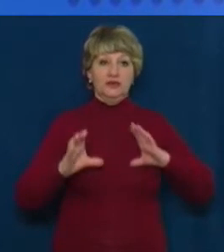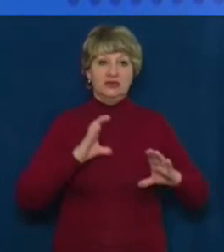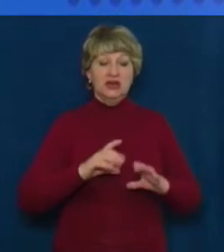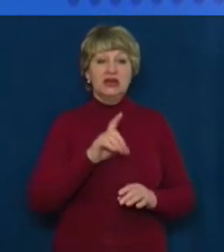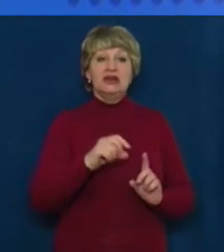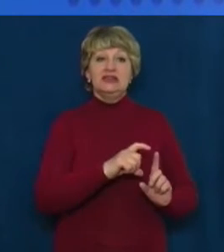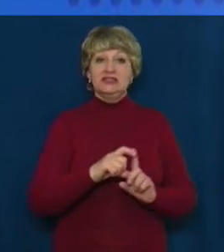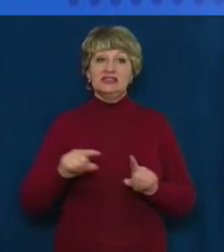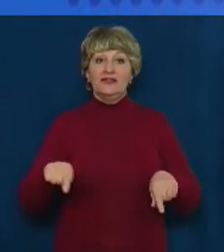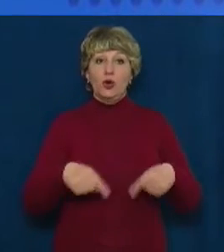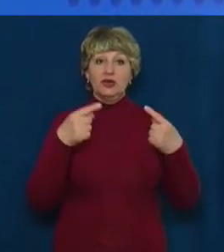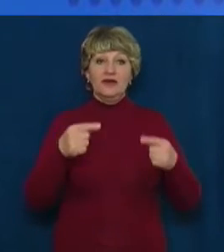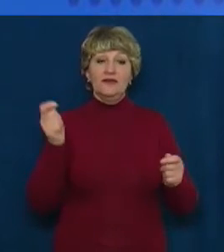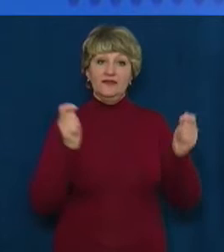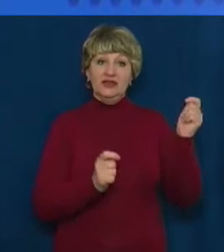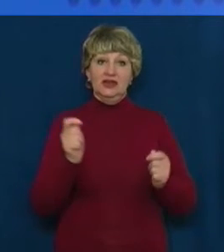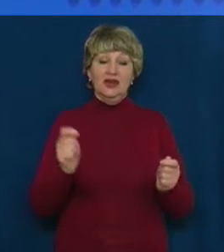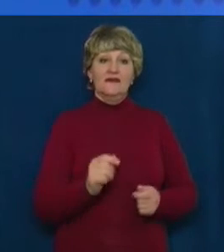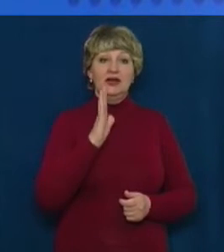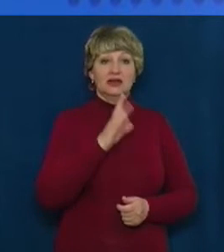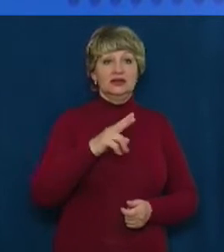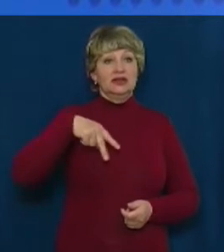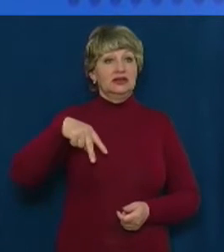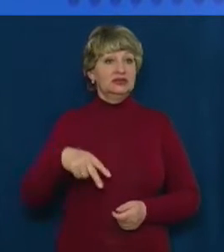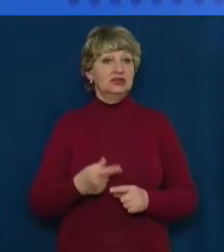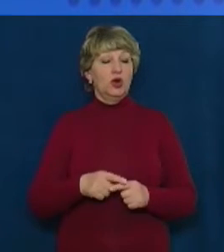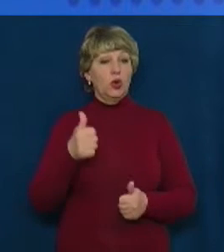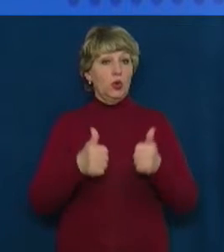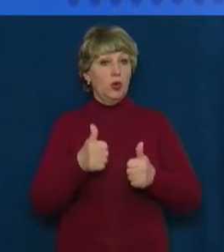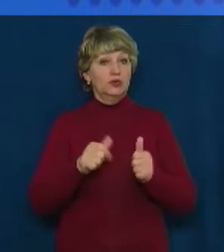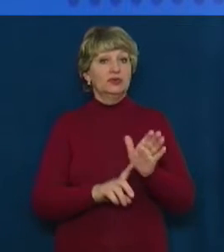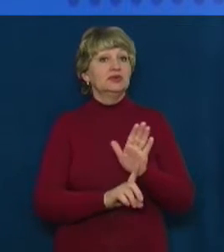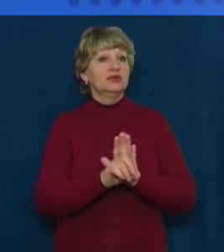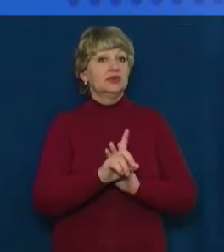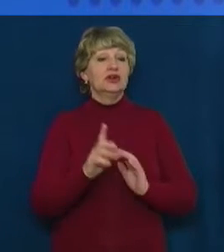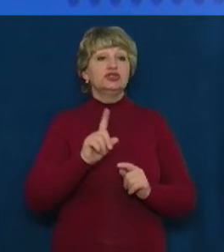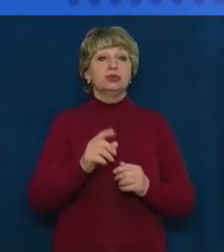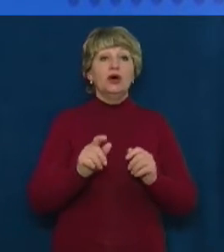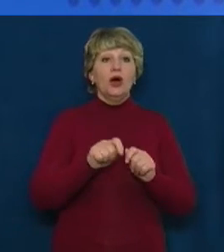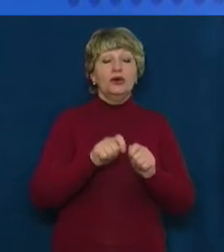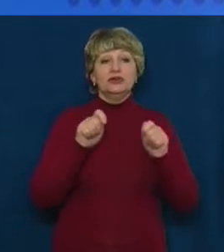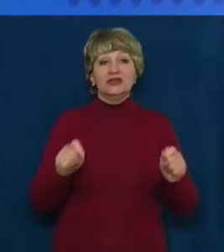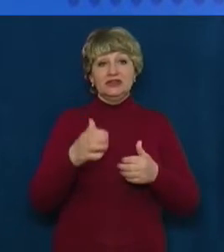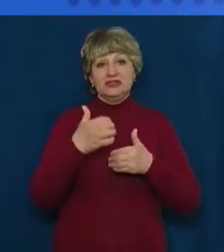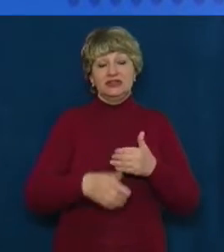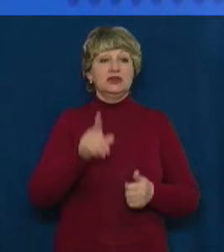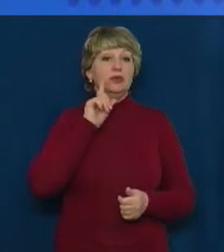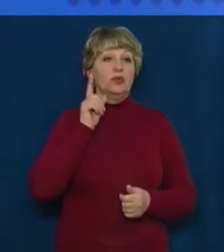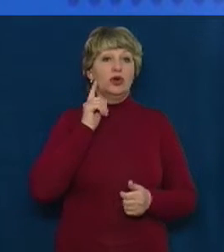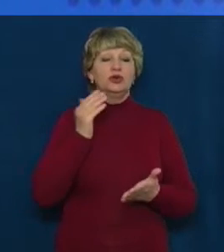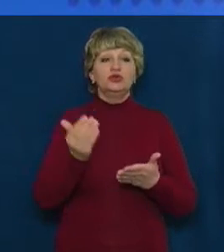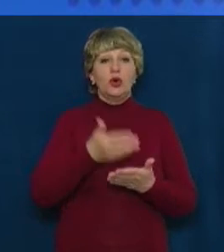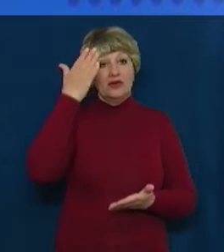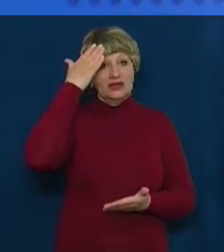слів організатора фестивалю Валентина Лазуренка, конкурс започаткували, відкрити серед молоді нові таланти та популяризувати